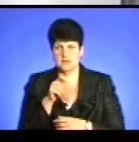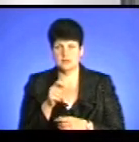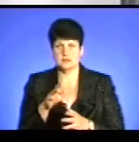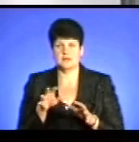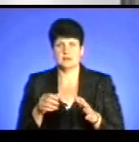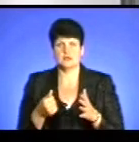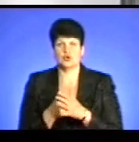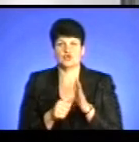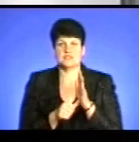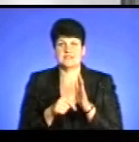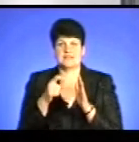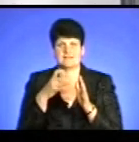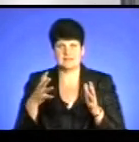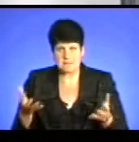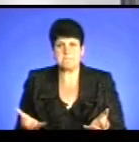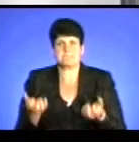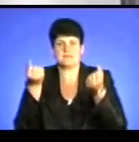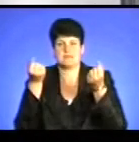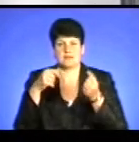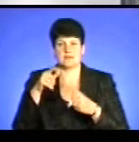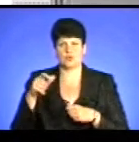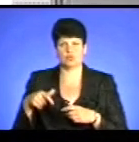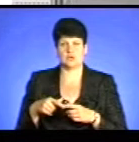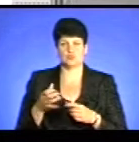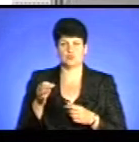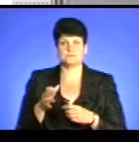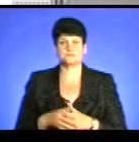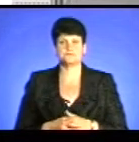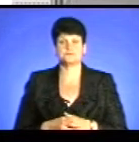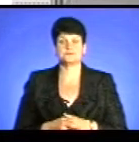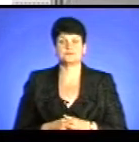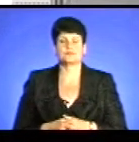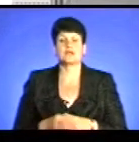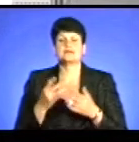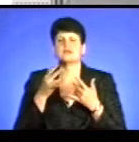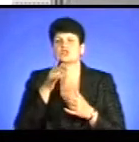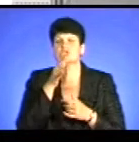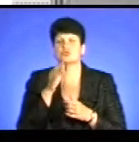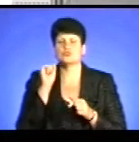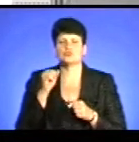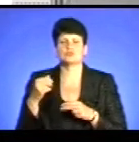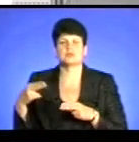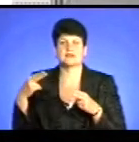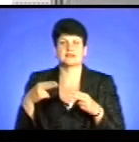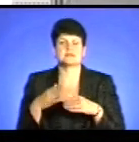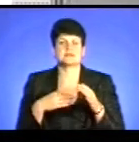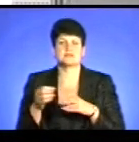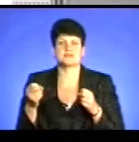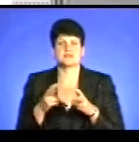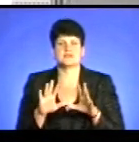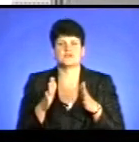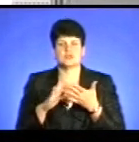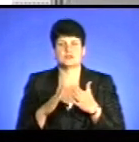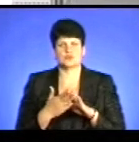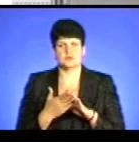до шести хвилин підняти людину з дна. А за скільки часу можуть прибути фахівці з державних служб з надзвичайних ситуацій?